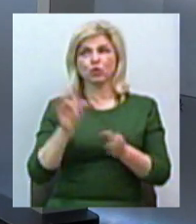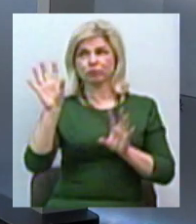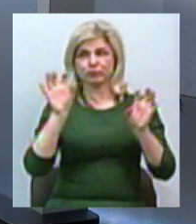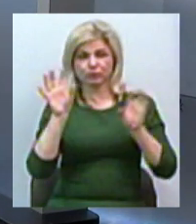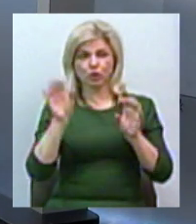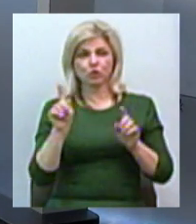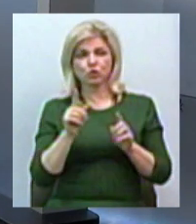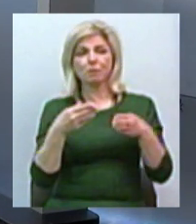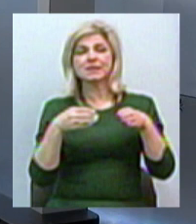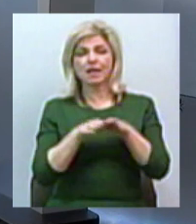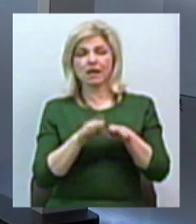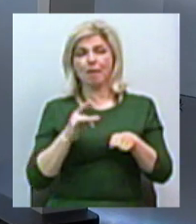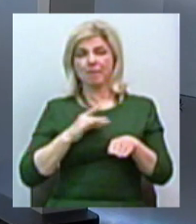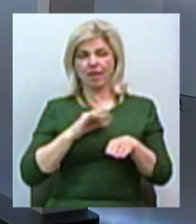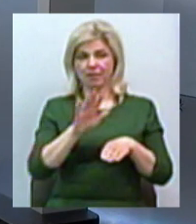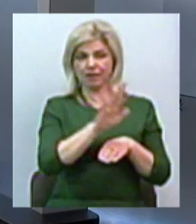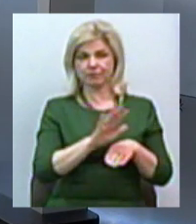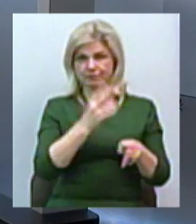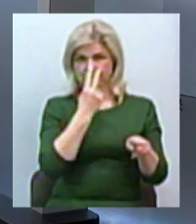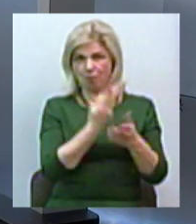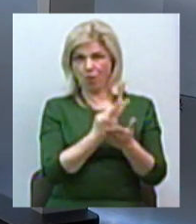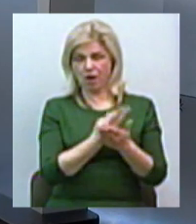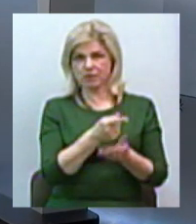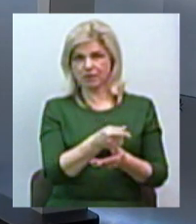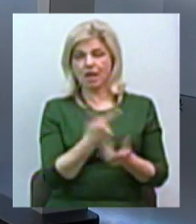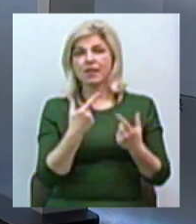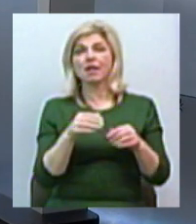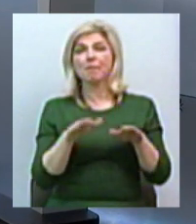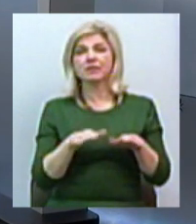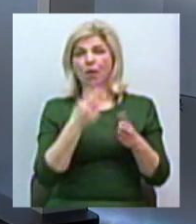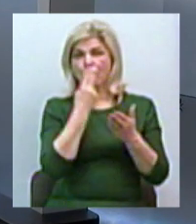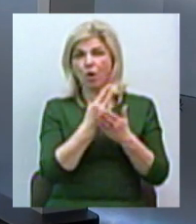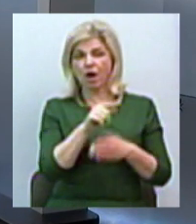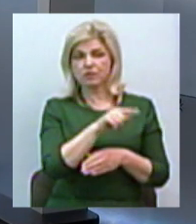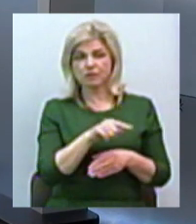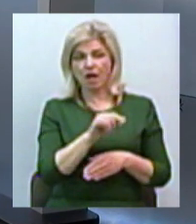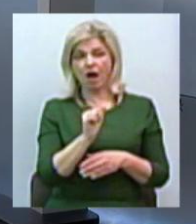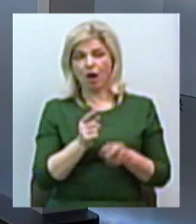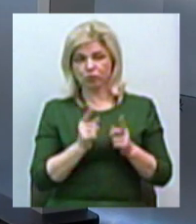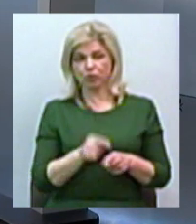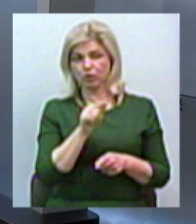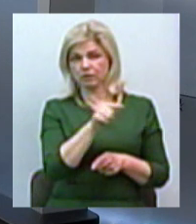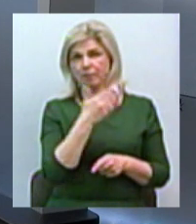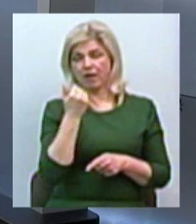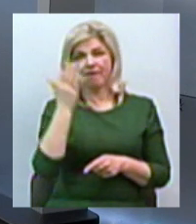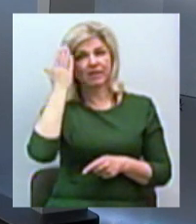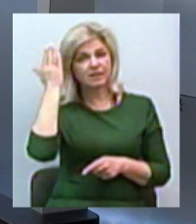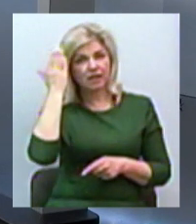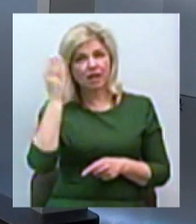оцю білу пляму. До того, що тут є місця, де показує, але насправді ото нема покриття. Це Веселинівські,